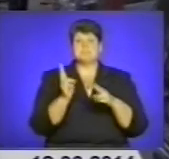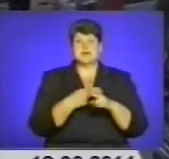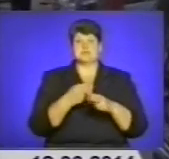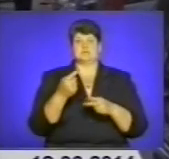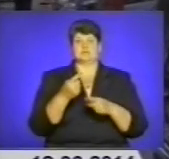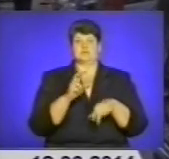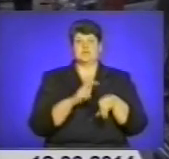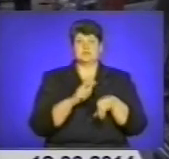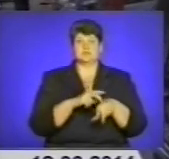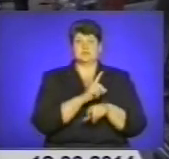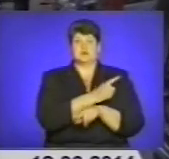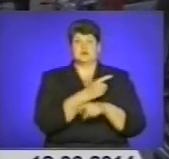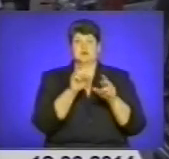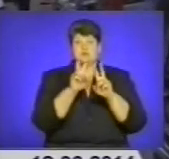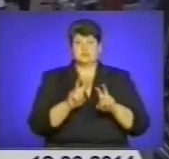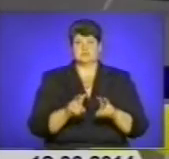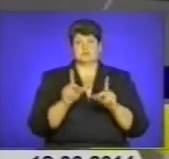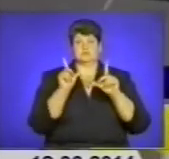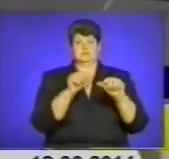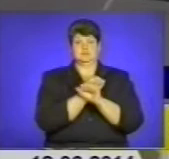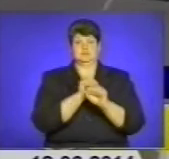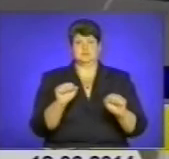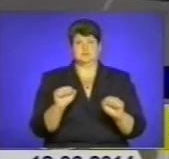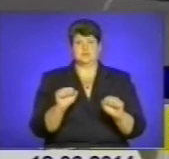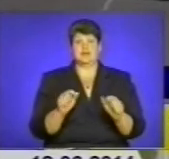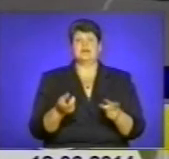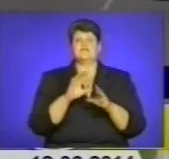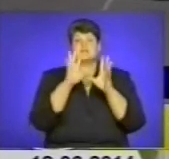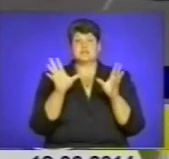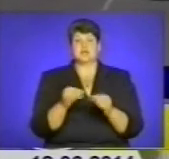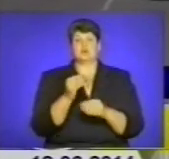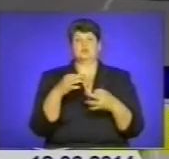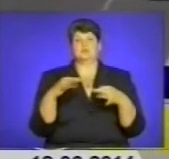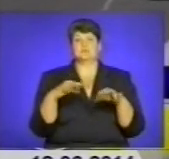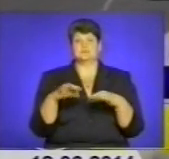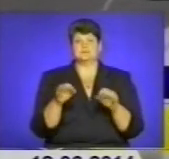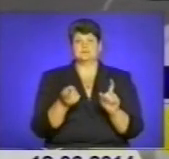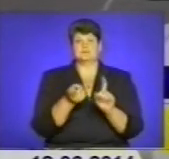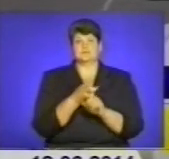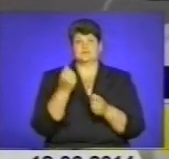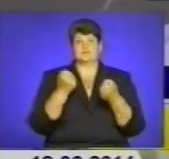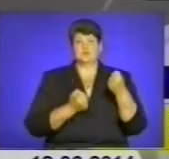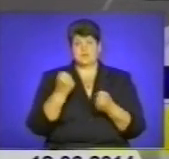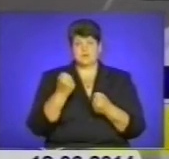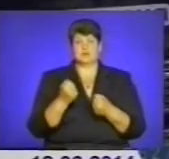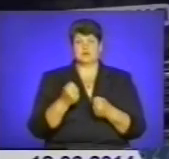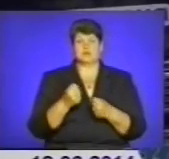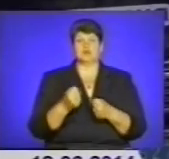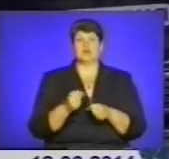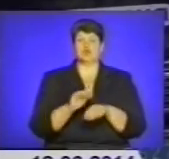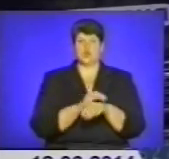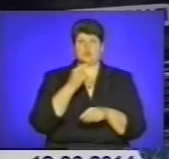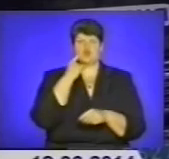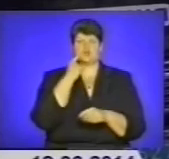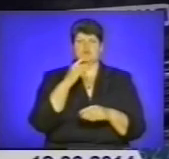виїжджати заборонено. Хочеться відмітити, що в цілому водії, закріплені за службовим автотранспортом, добросовісно віднеслись до підготовки